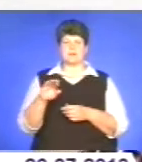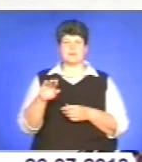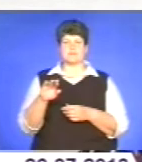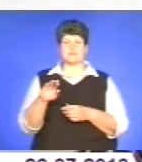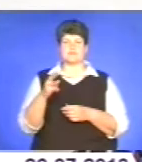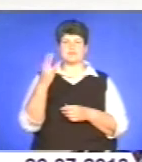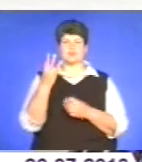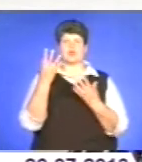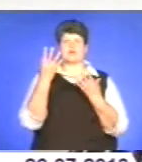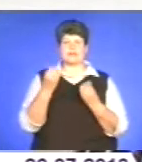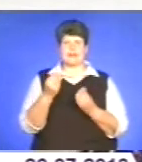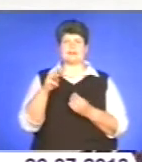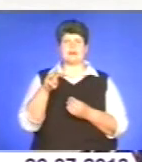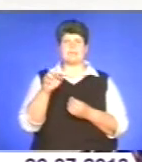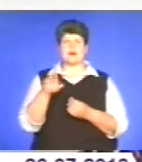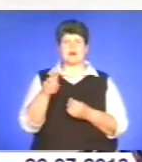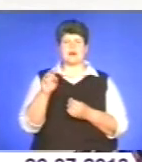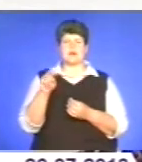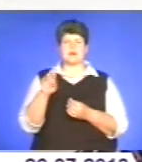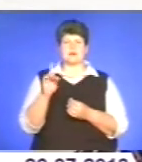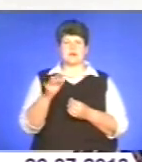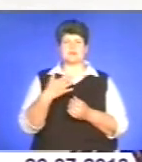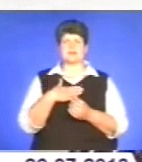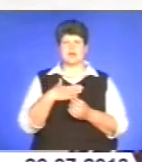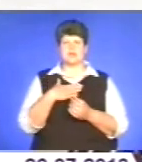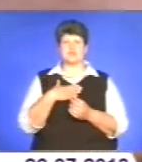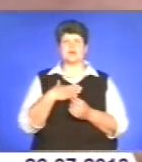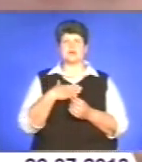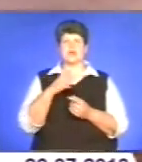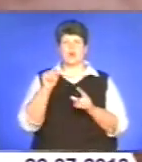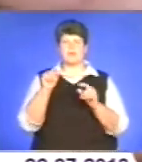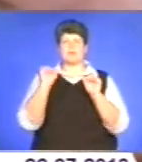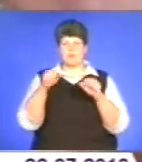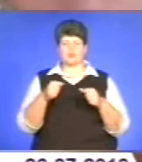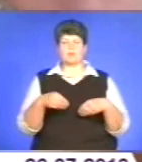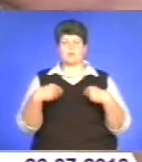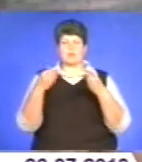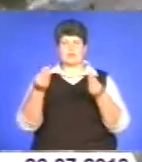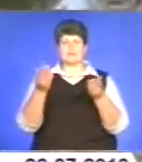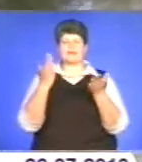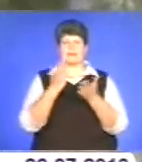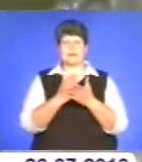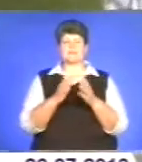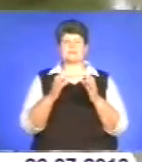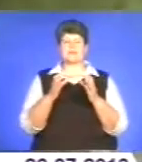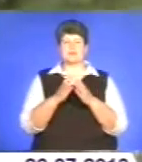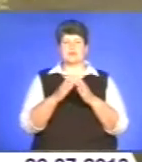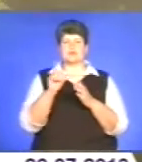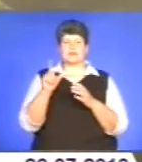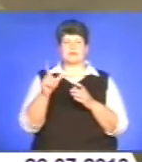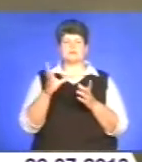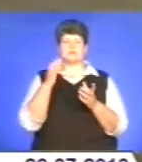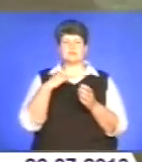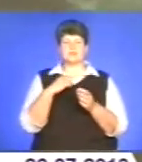трьохденна малярія небезпечна. Наші комарі сприйнятливі її передати. Є категорія людей, особливо чутливих до комаринної слини.